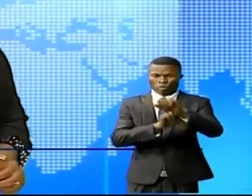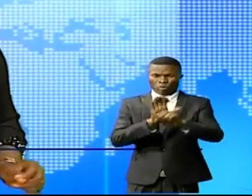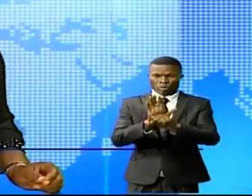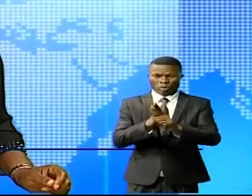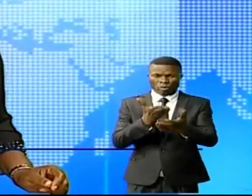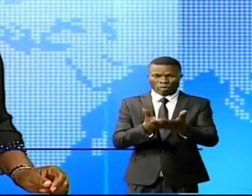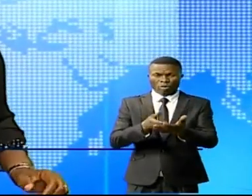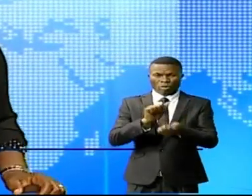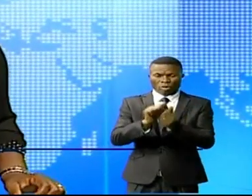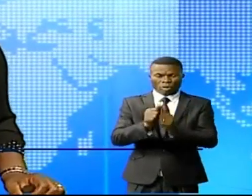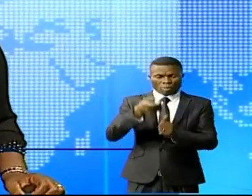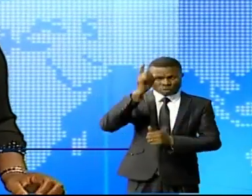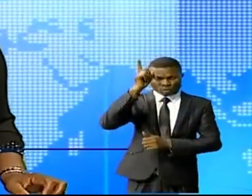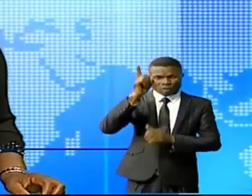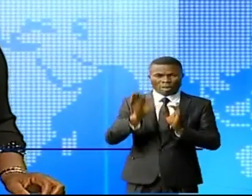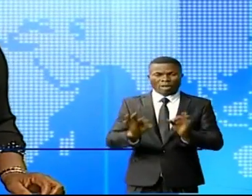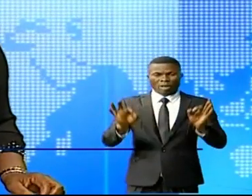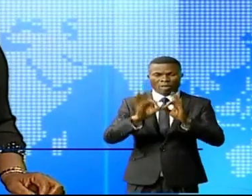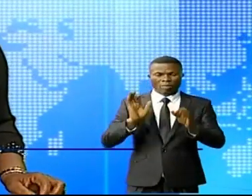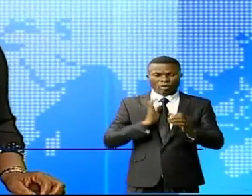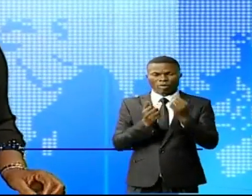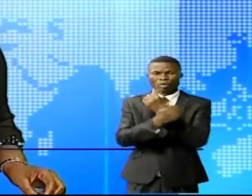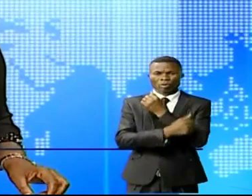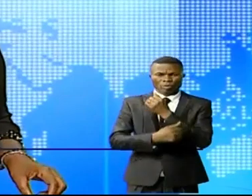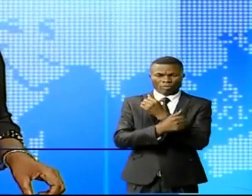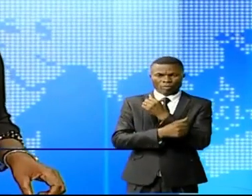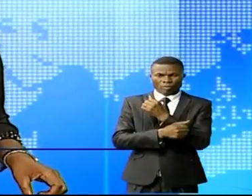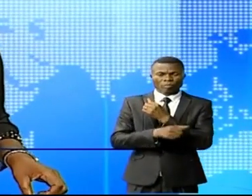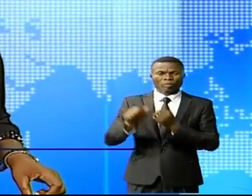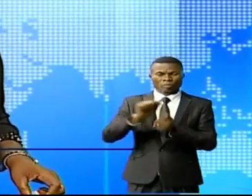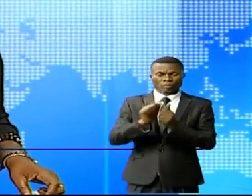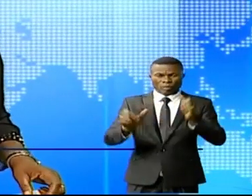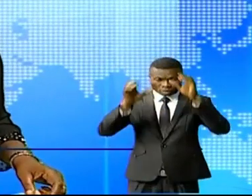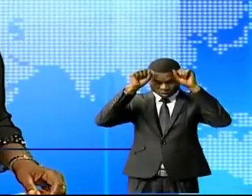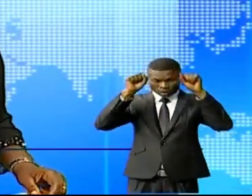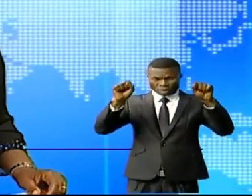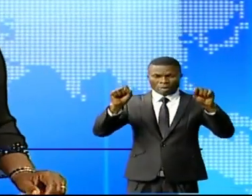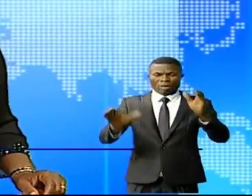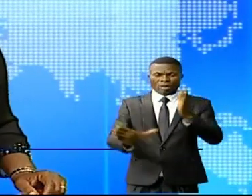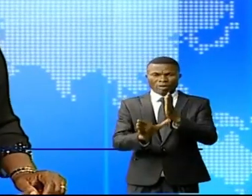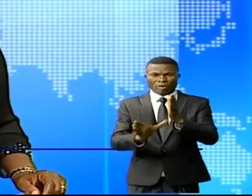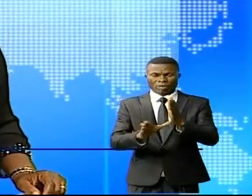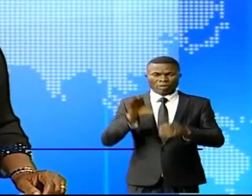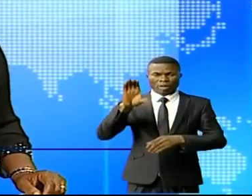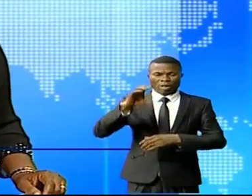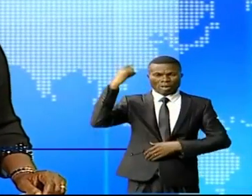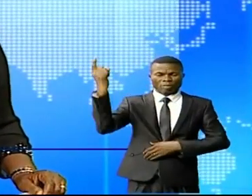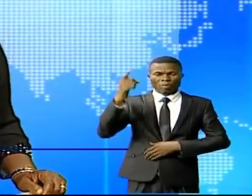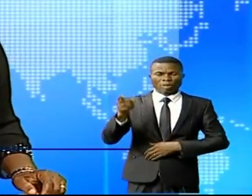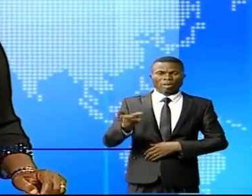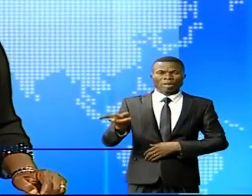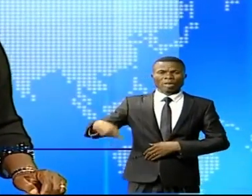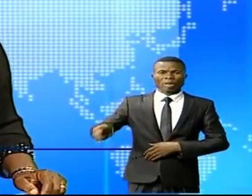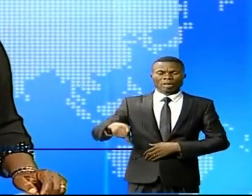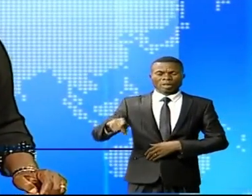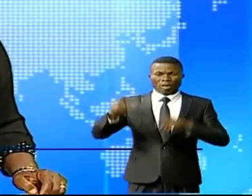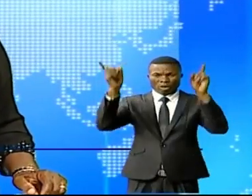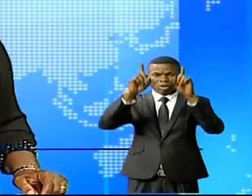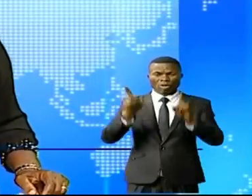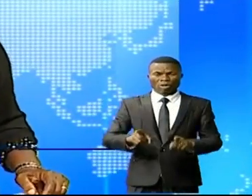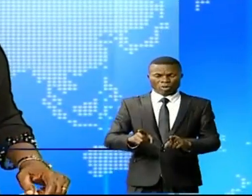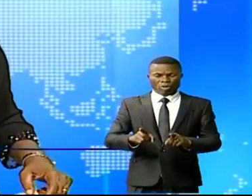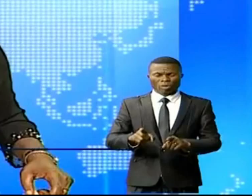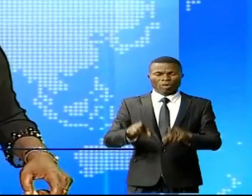priorités stratégiques du pays. Afez Ghanem, vice-président du groupe de la Banque mondiale région Afrique orientale et australe,